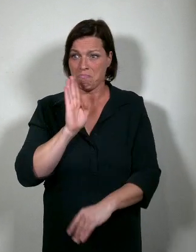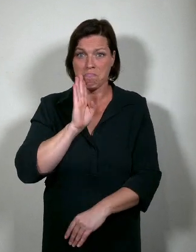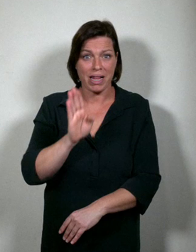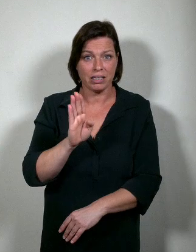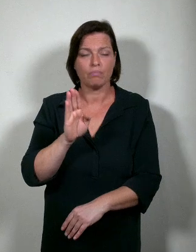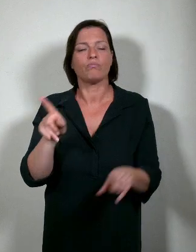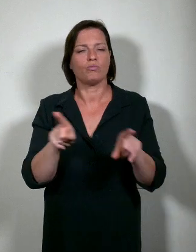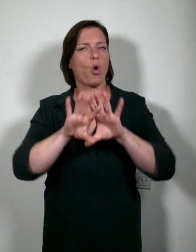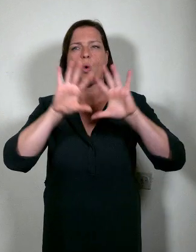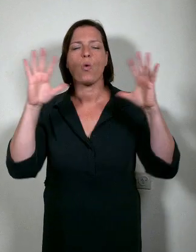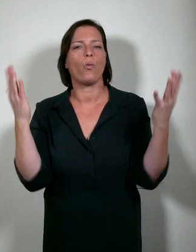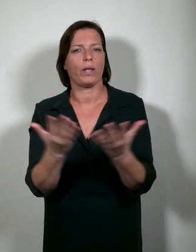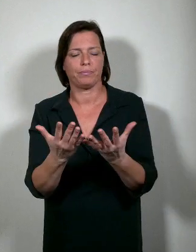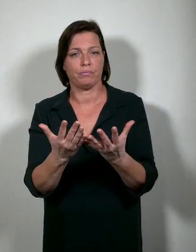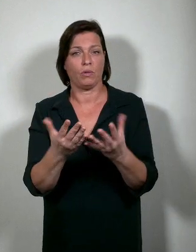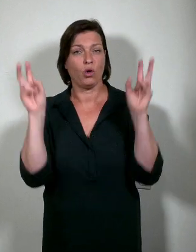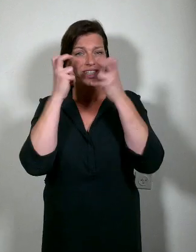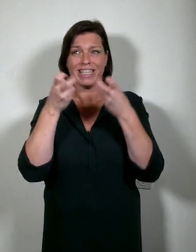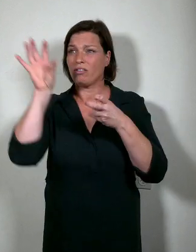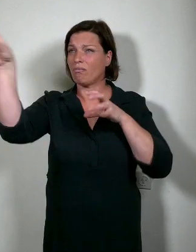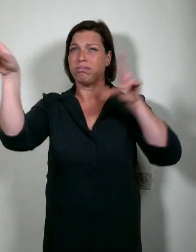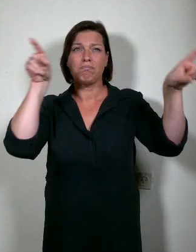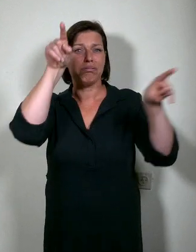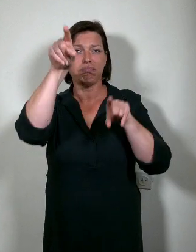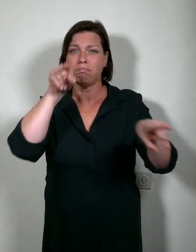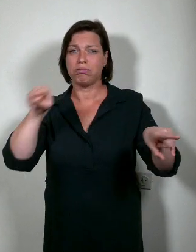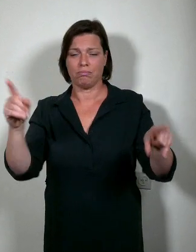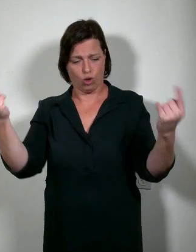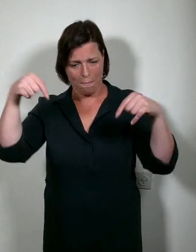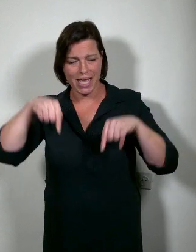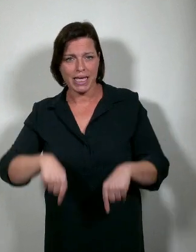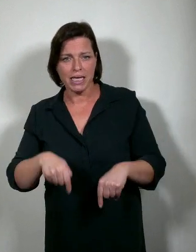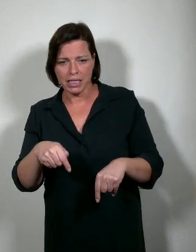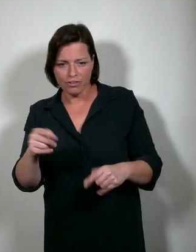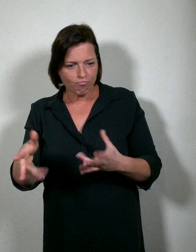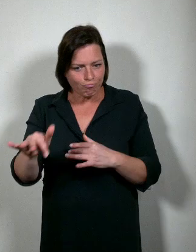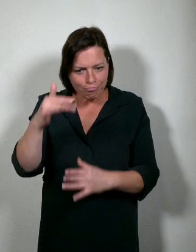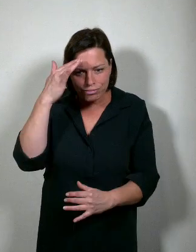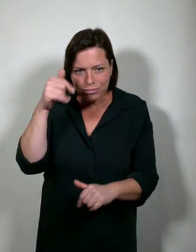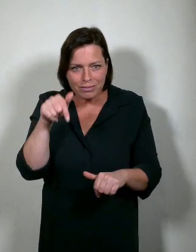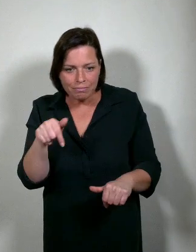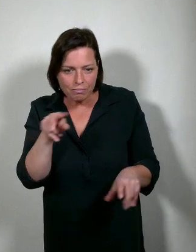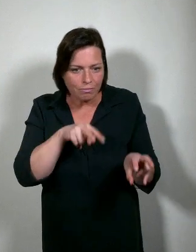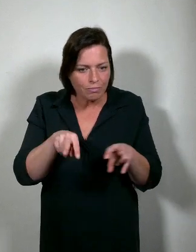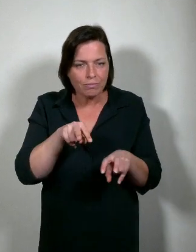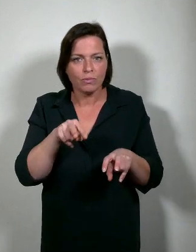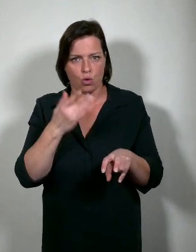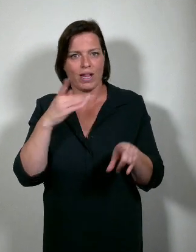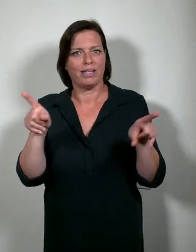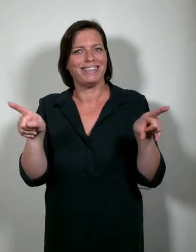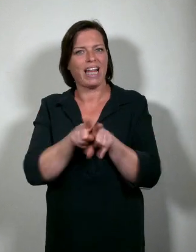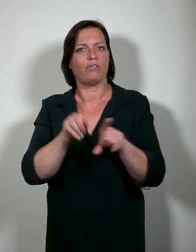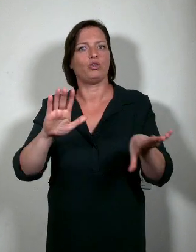Universiteiten van over de hele wereld komen in Gent inspiratie tanken om ook hun loopbanen